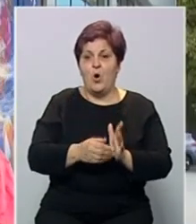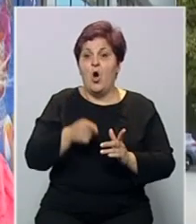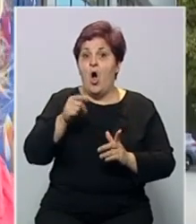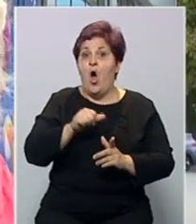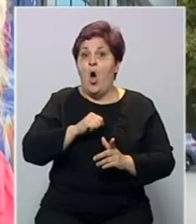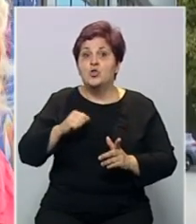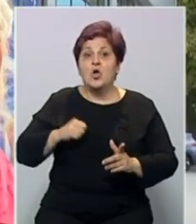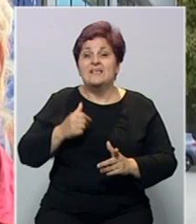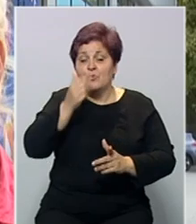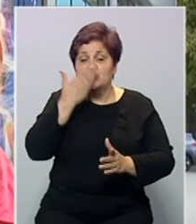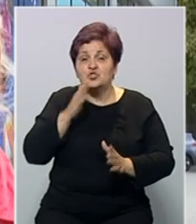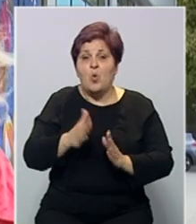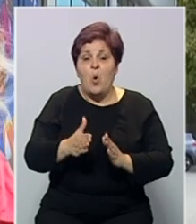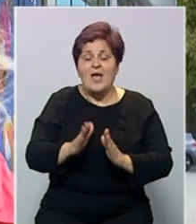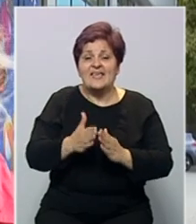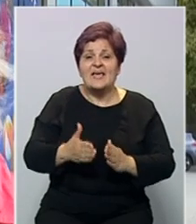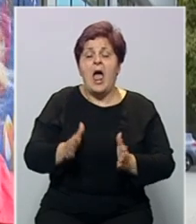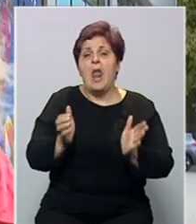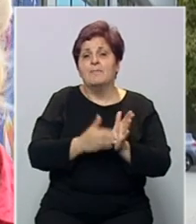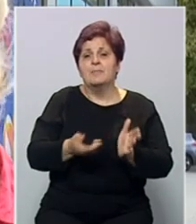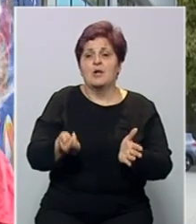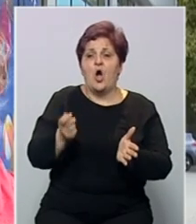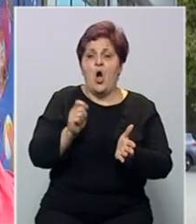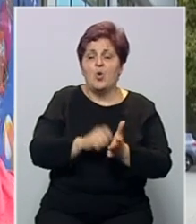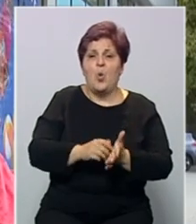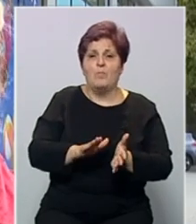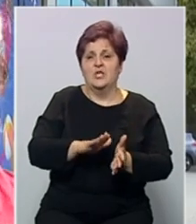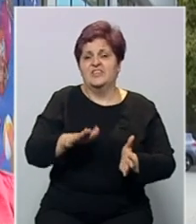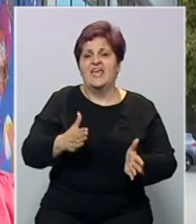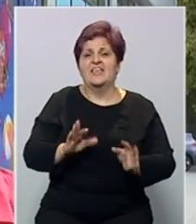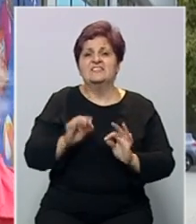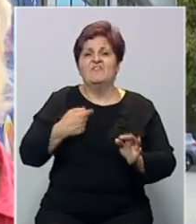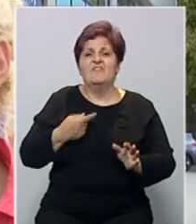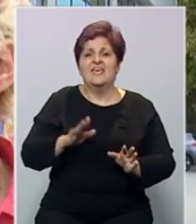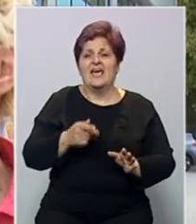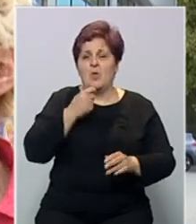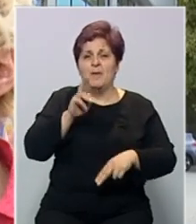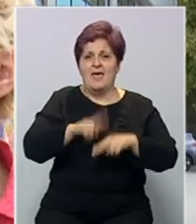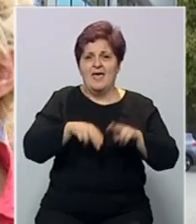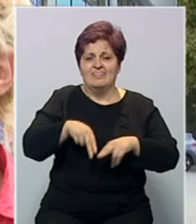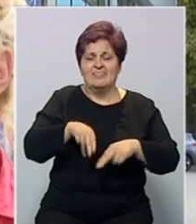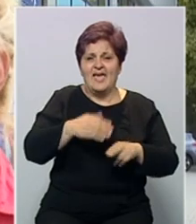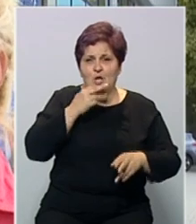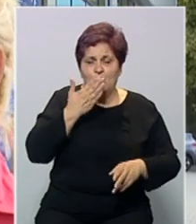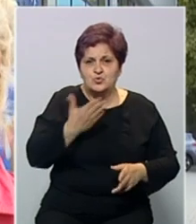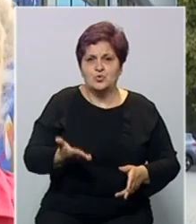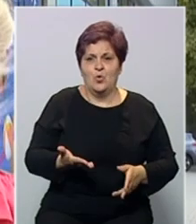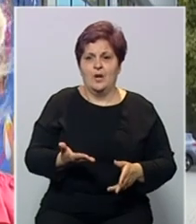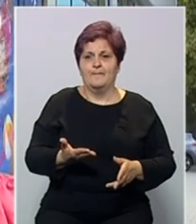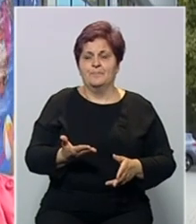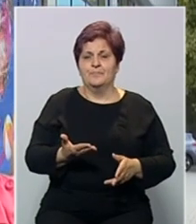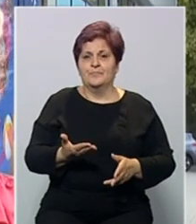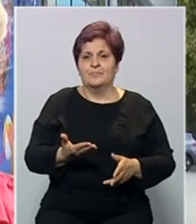samo pribor za školu. A ako bi išli da se kupi normalno djete, svi mi kupujemo patike pred polazak u školu, pa